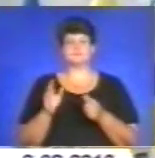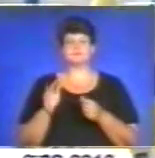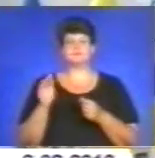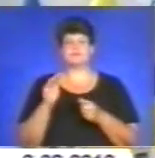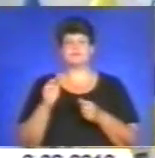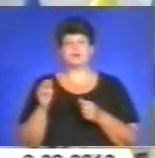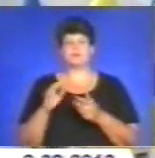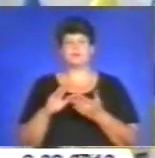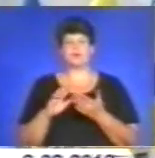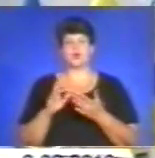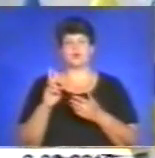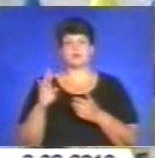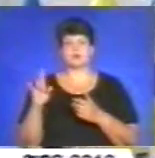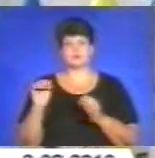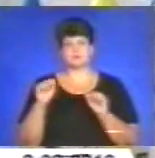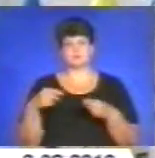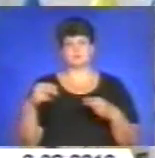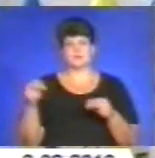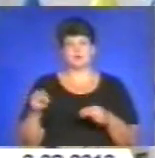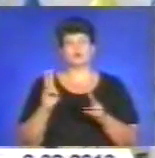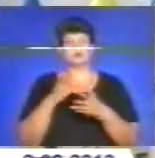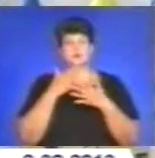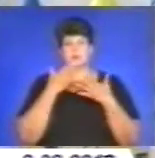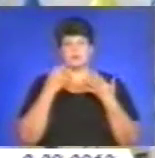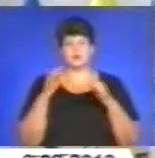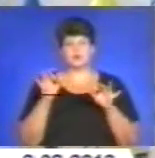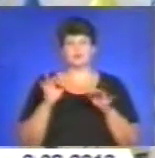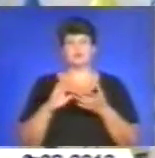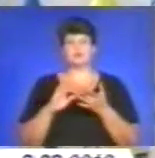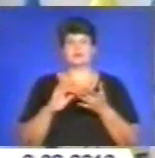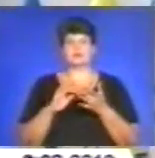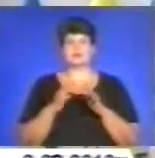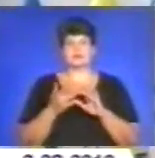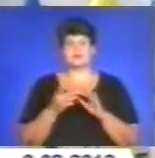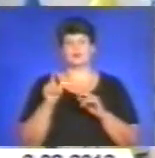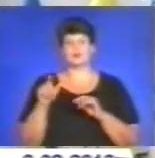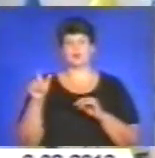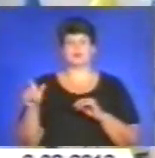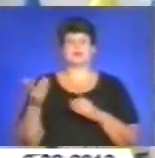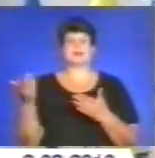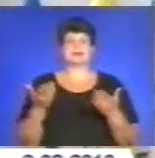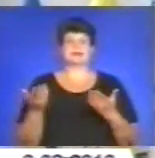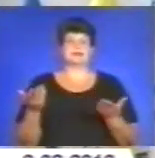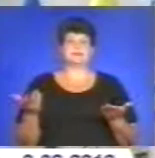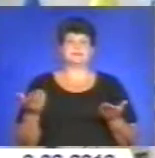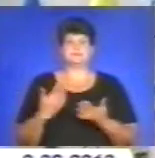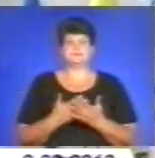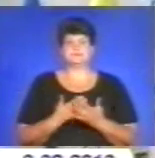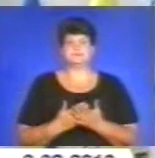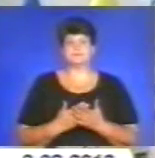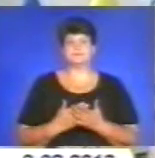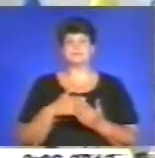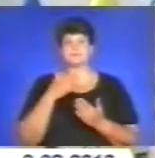Фейсбуці чи ВКонтакті. Ті, хто не має доступу до інтернету, чи люди, які не мають